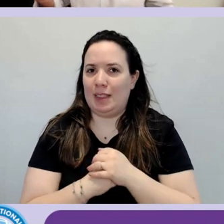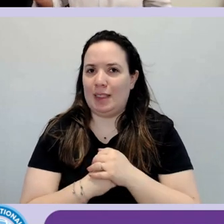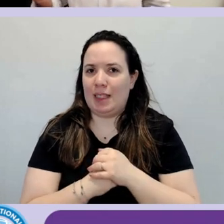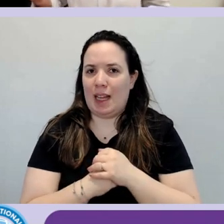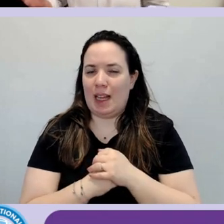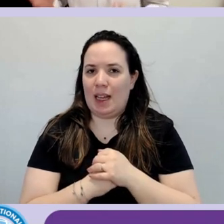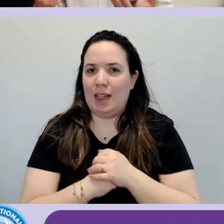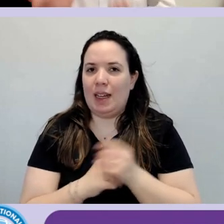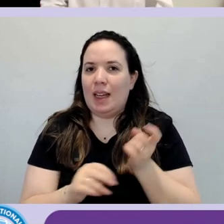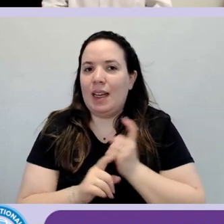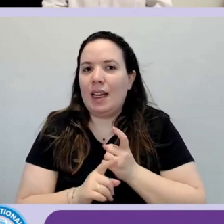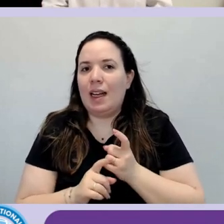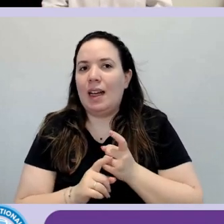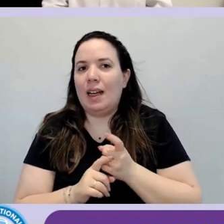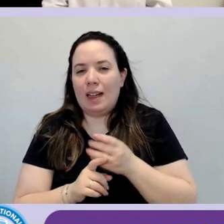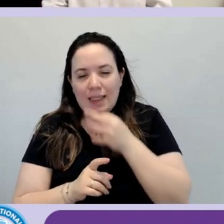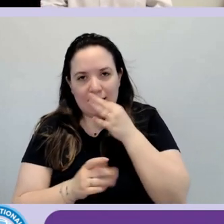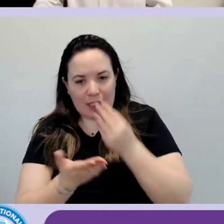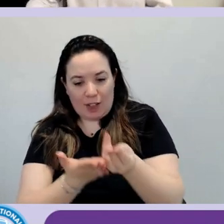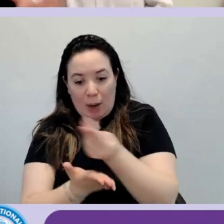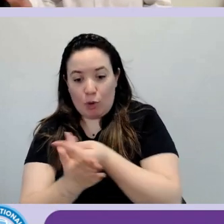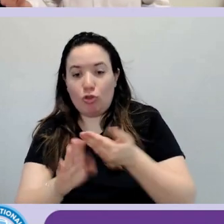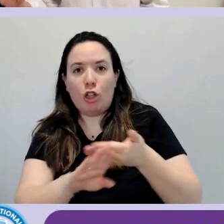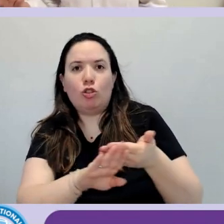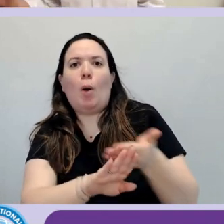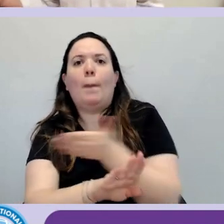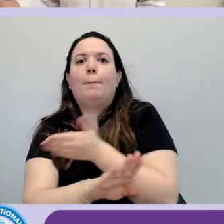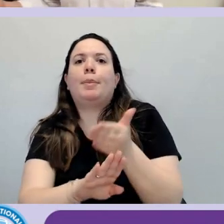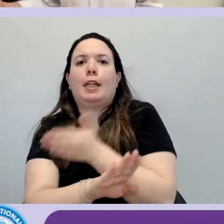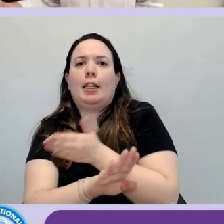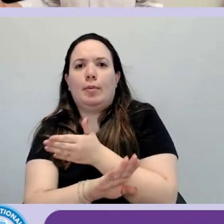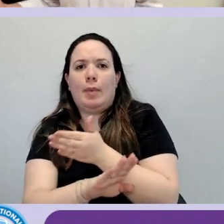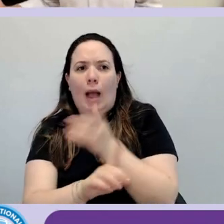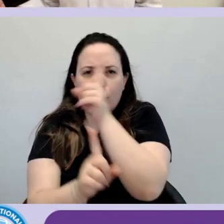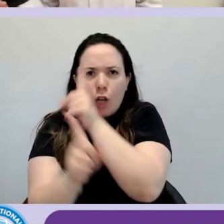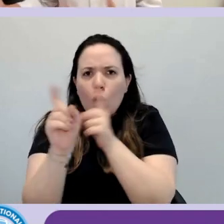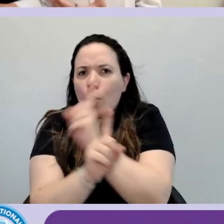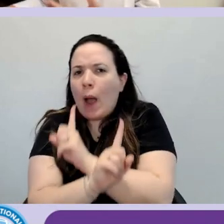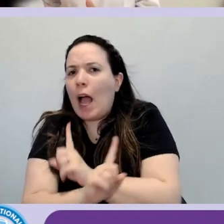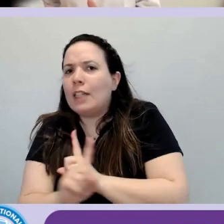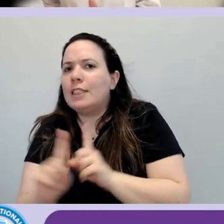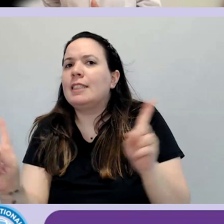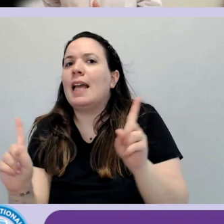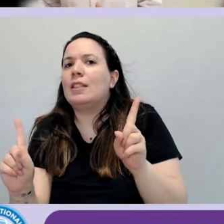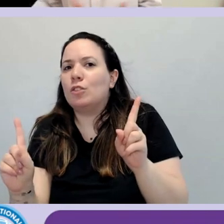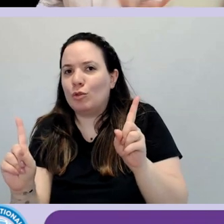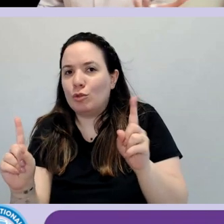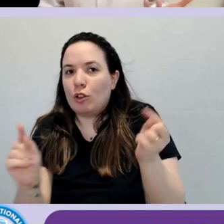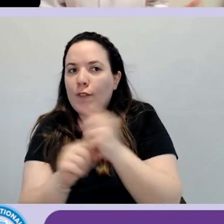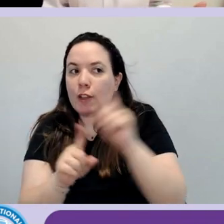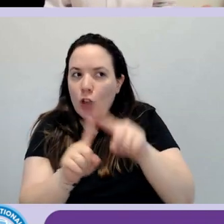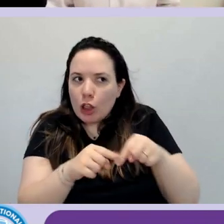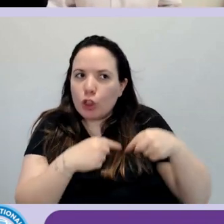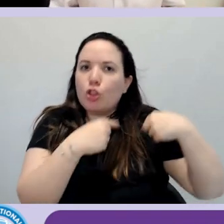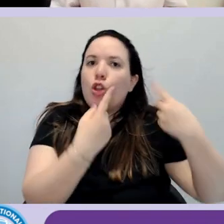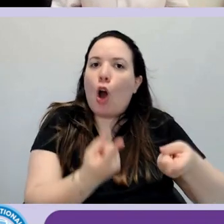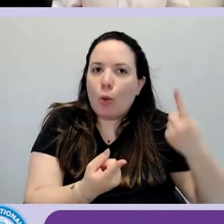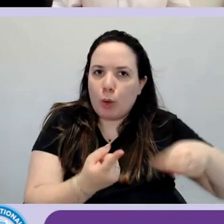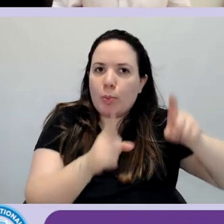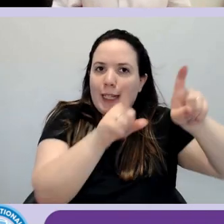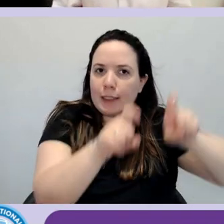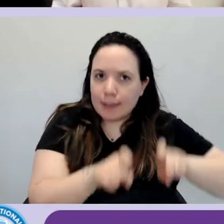loro esigenze, prima di progettare, non se riescono a usare qualcosa dopo. Questo secondo me è